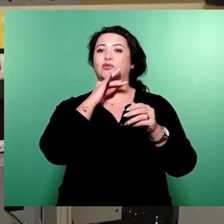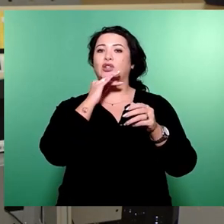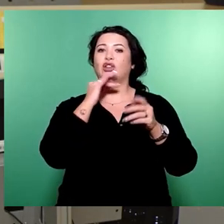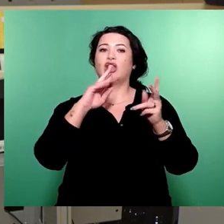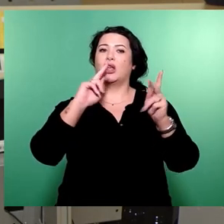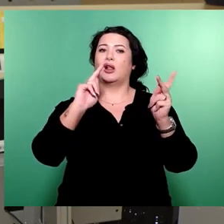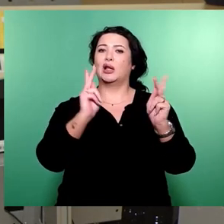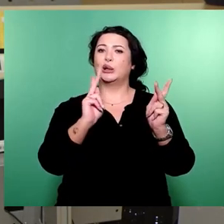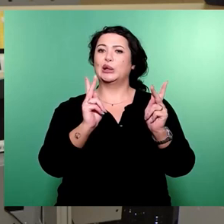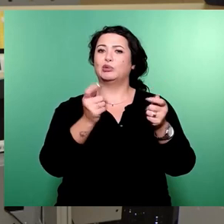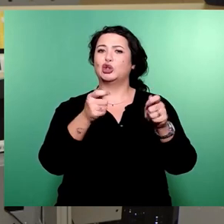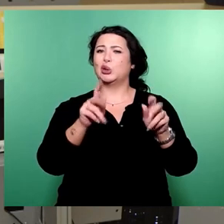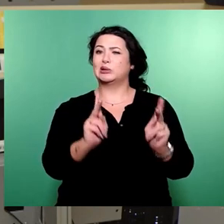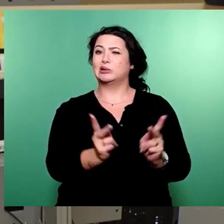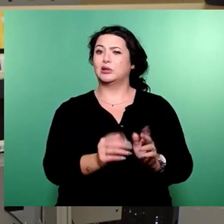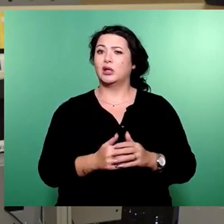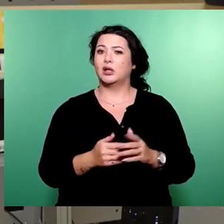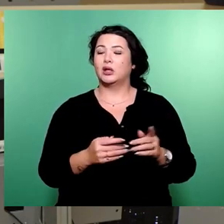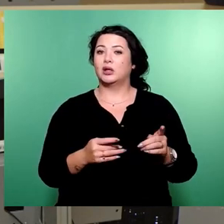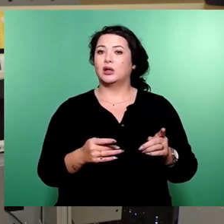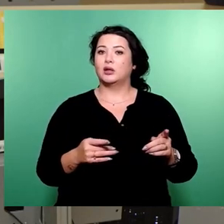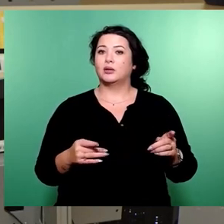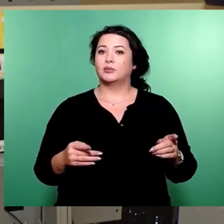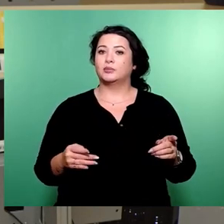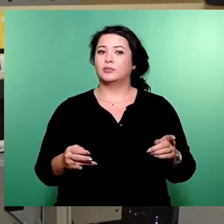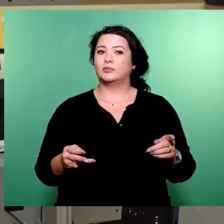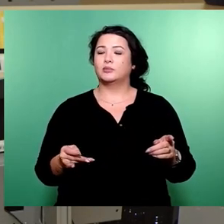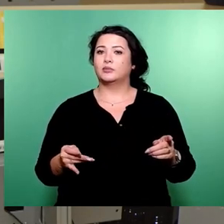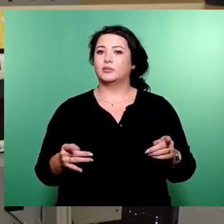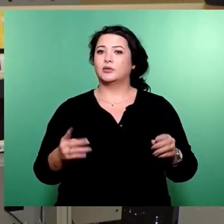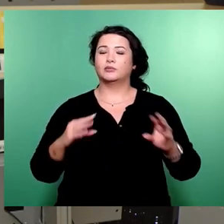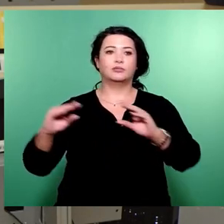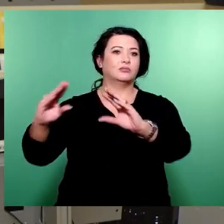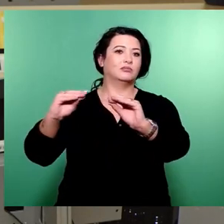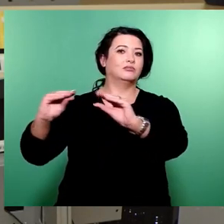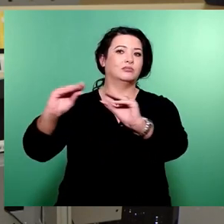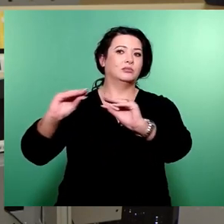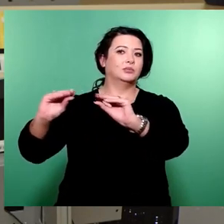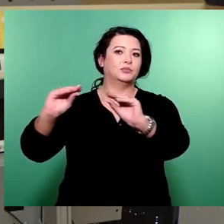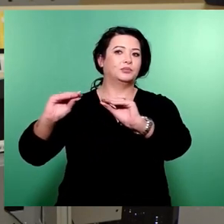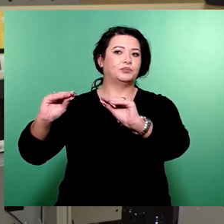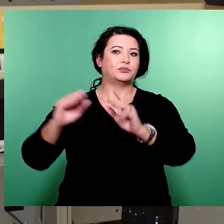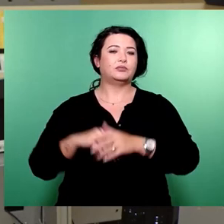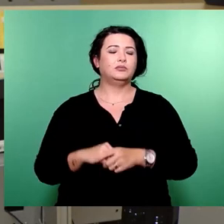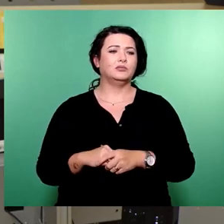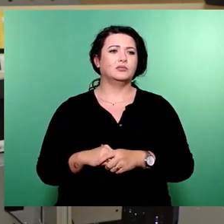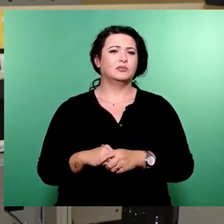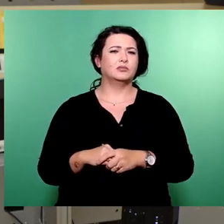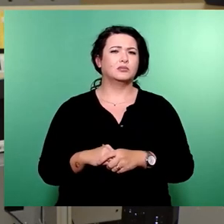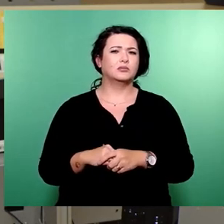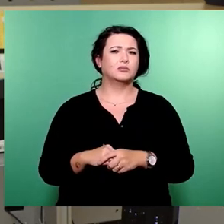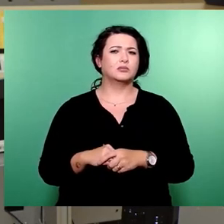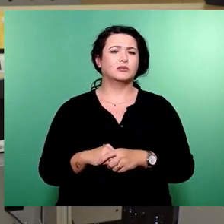begrüße ich. Du hast gar nichts gesagt, aber jetzt, ne? Ja, übernöt notdürftige